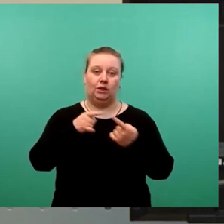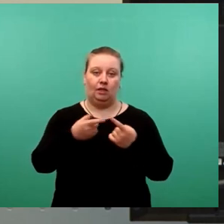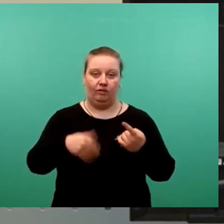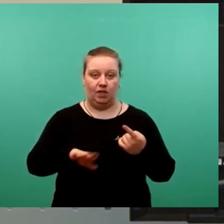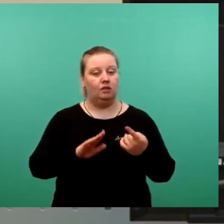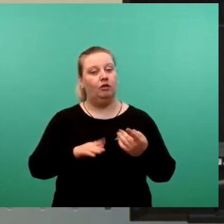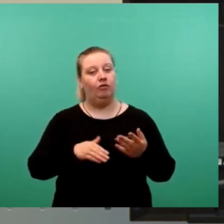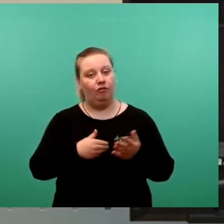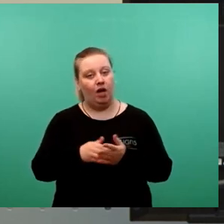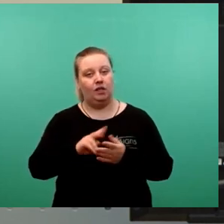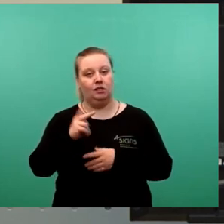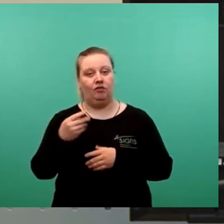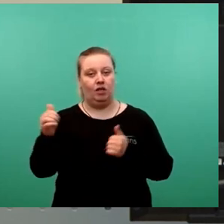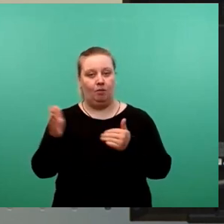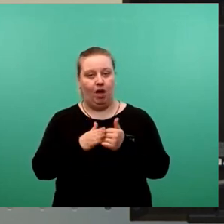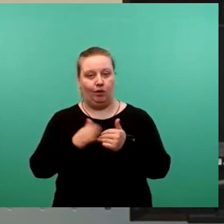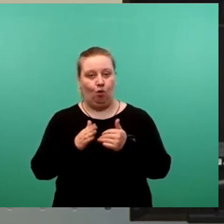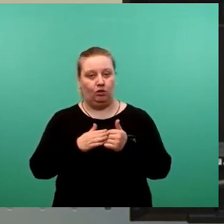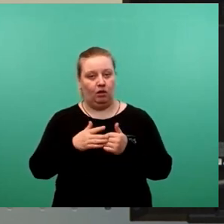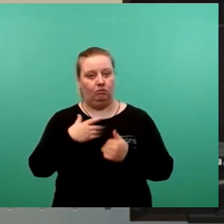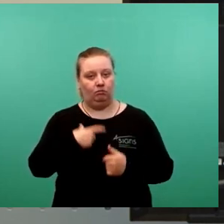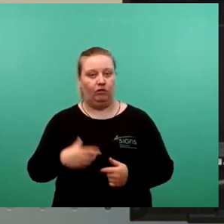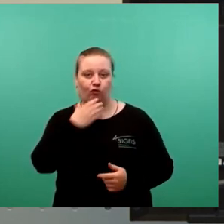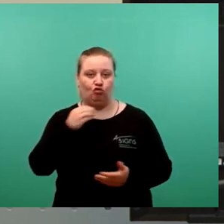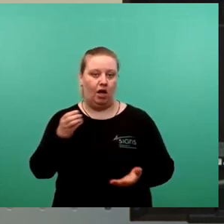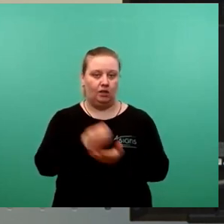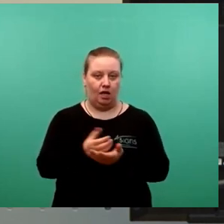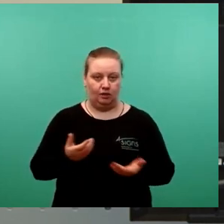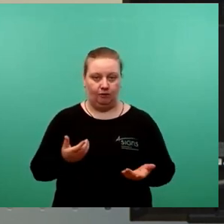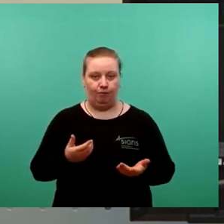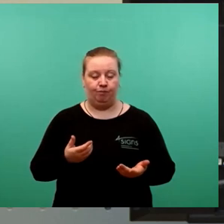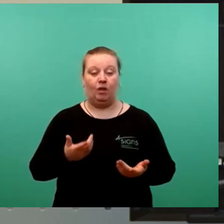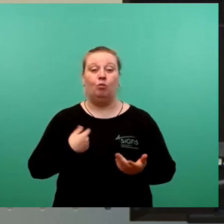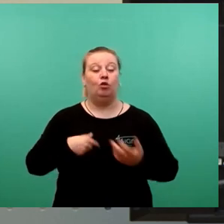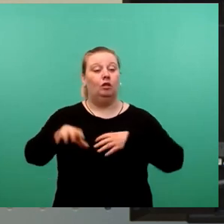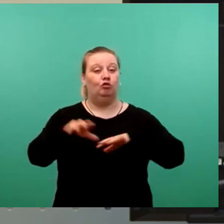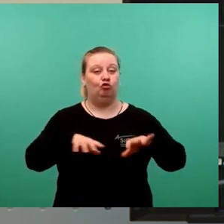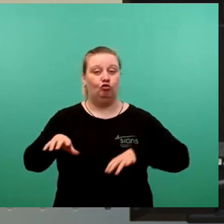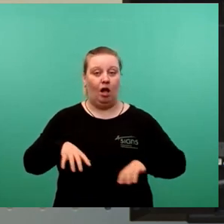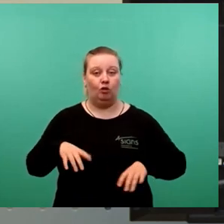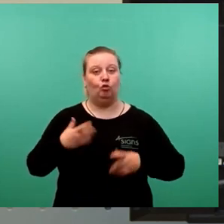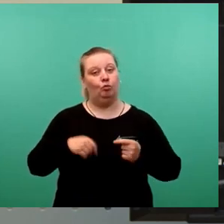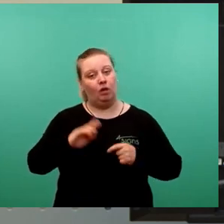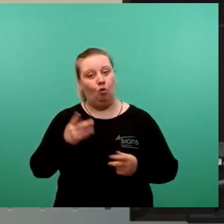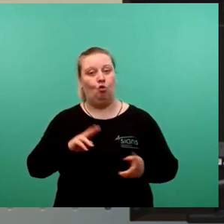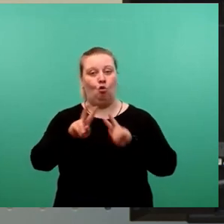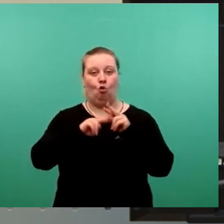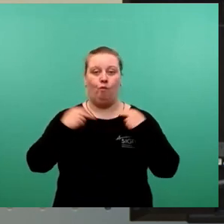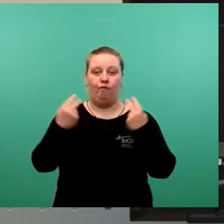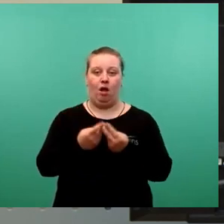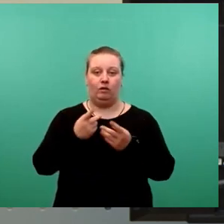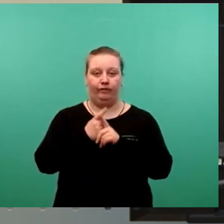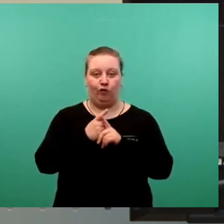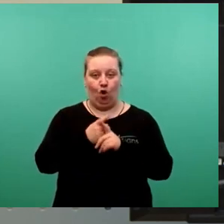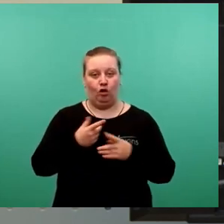eine zweite Beigeordnetenposition zu besetzen, unserem Gestaltungsanspruch, mit einem starken Umweltressort nachzukommen und